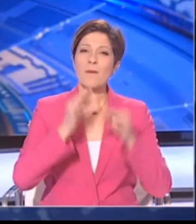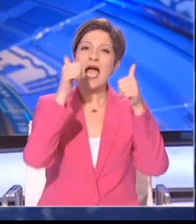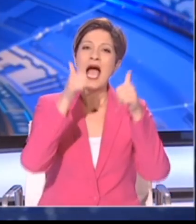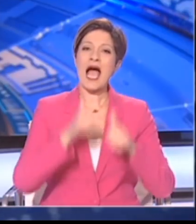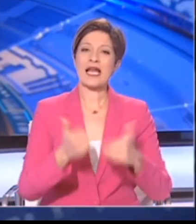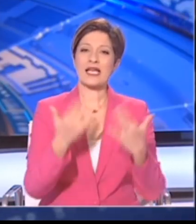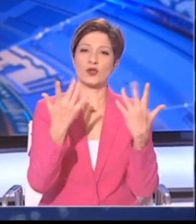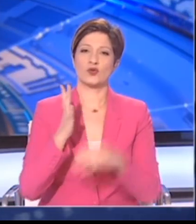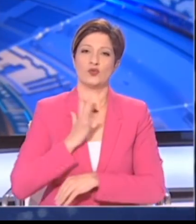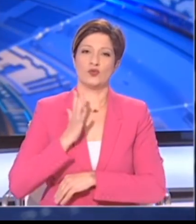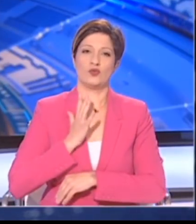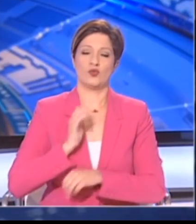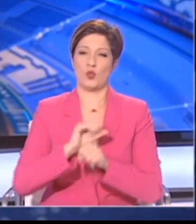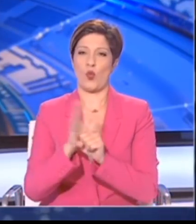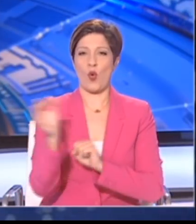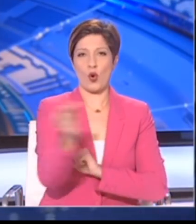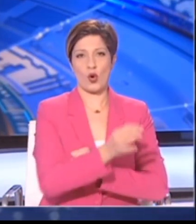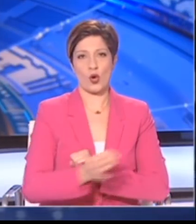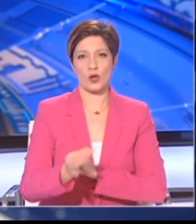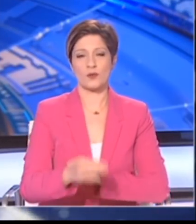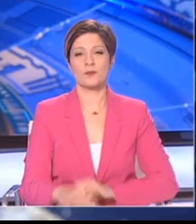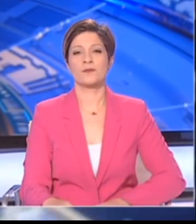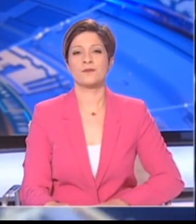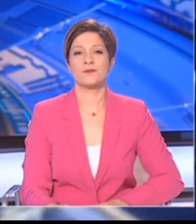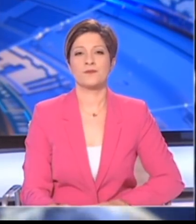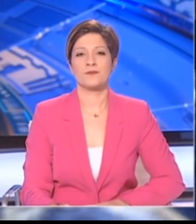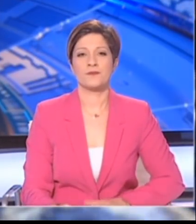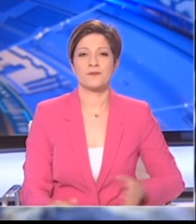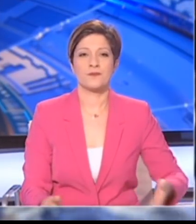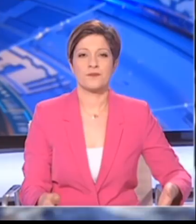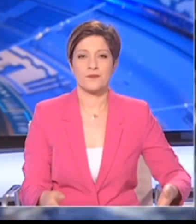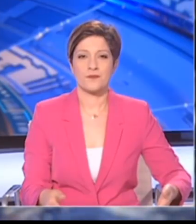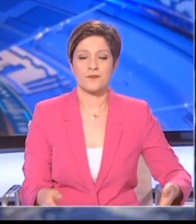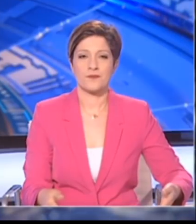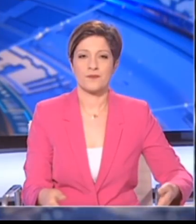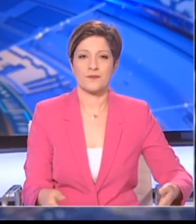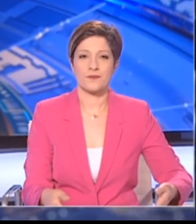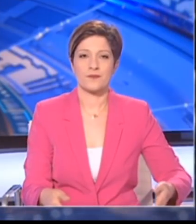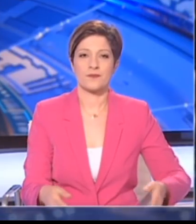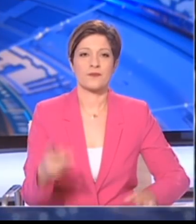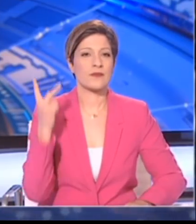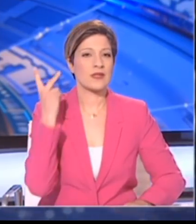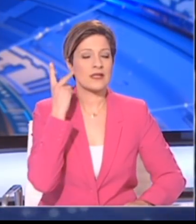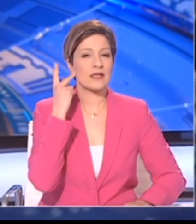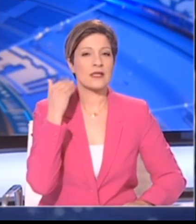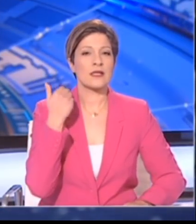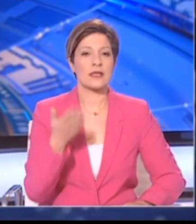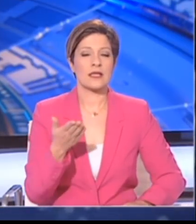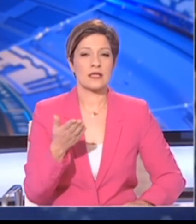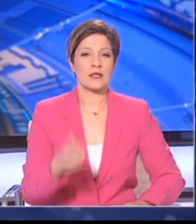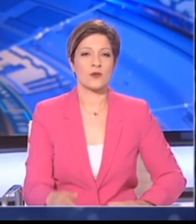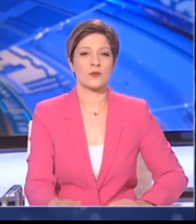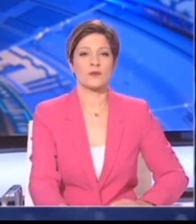...των πολιτών για τα στοιχεία εξάπλωσης του κορονοϊού. Κύριε Κύριε Βαγρός Προστρίκης, θα μας ενημερώσει για τα σημερινά απότευση.